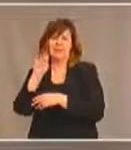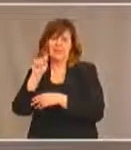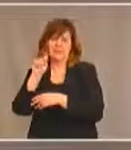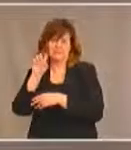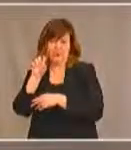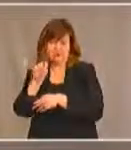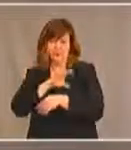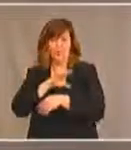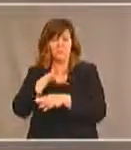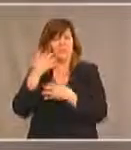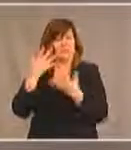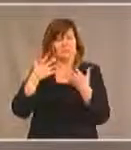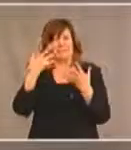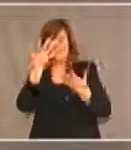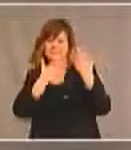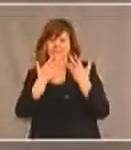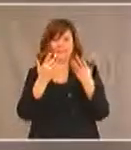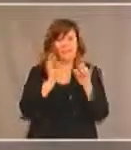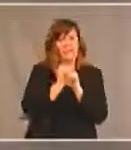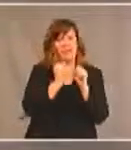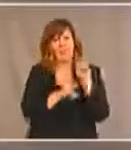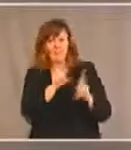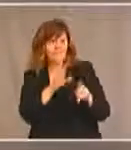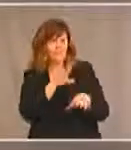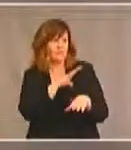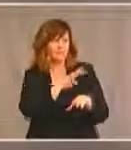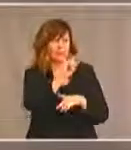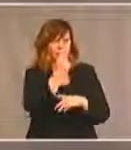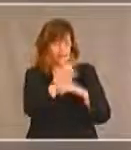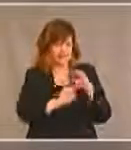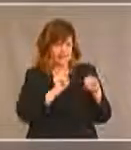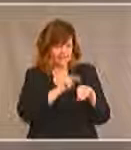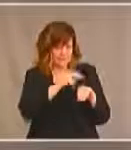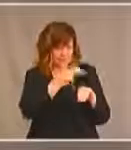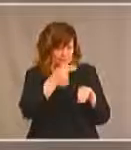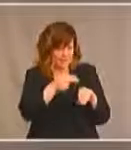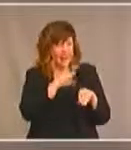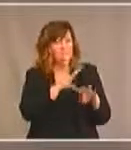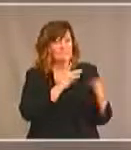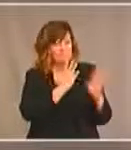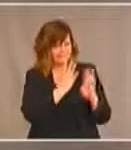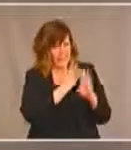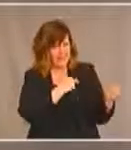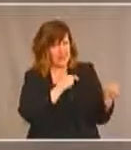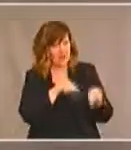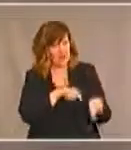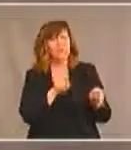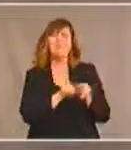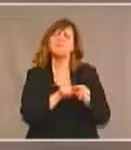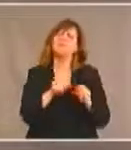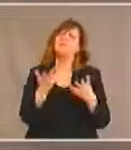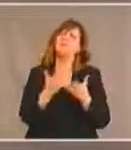pour ce qui est de travailler avec les personnes des Premières Nations orientées à handicap et partager notre